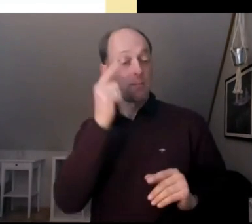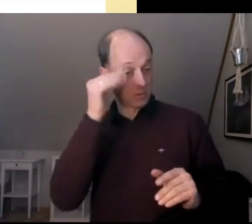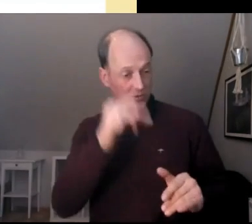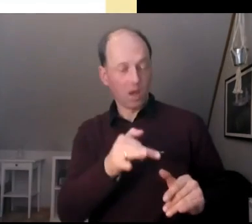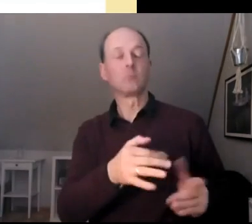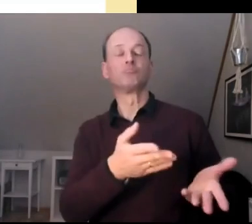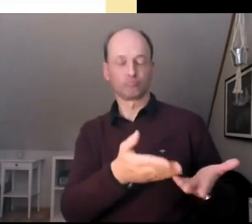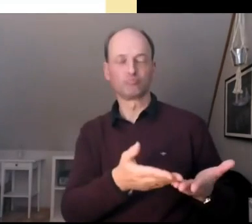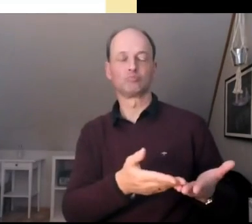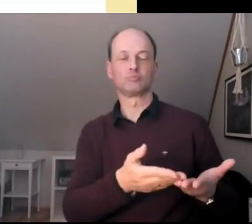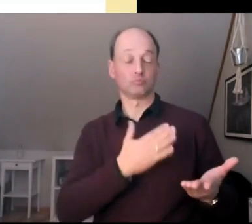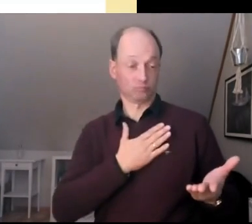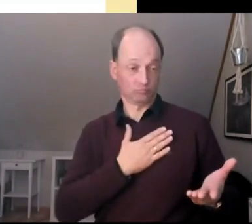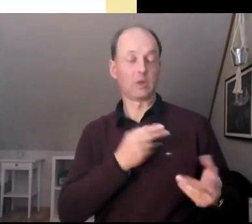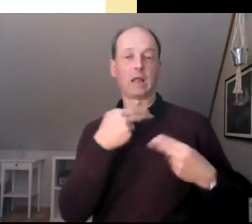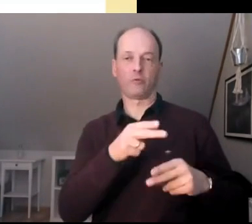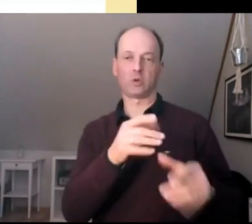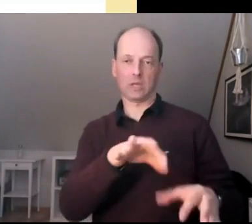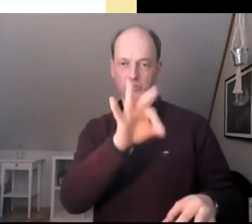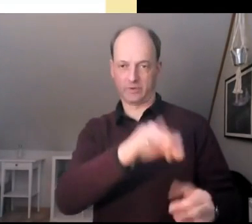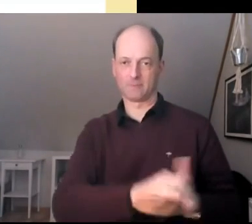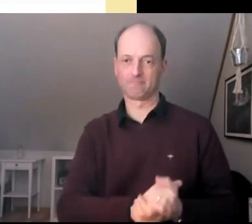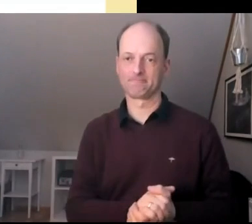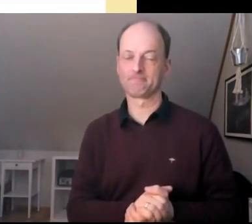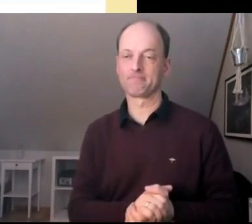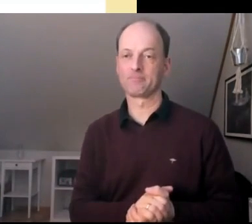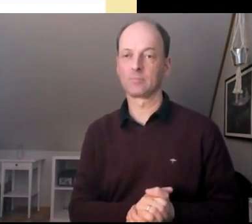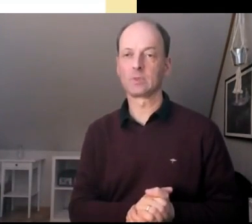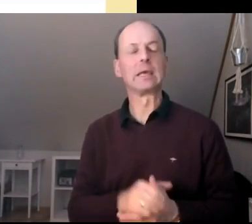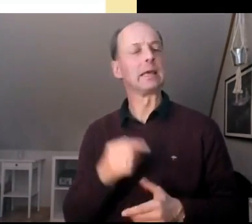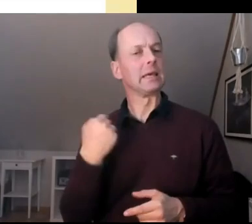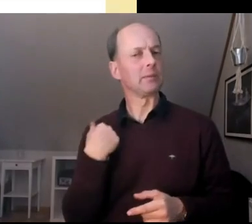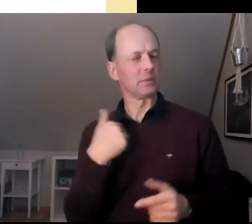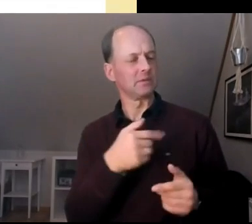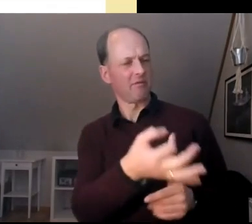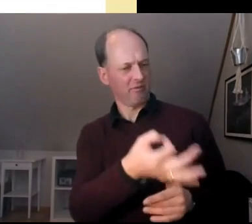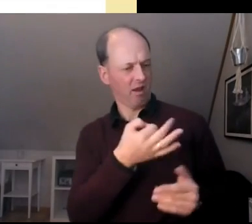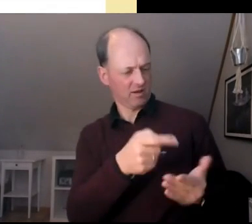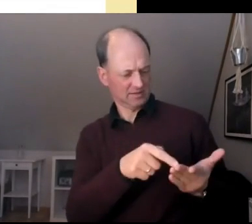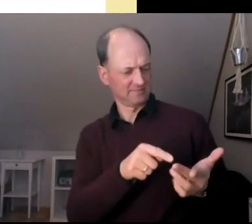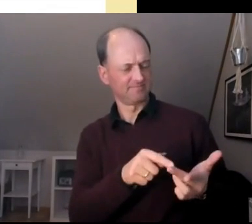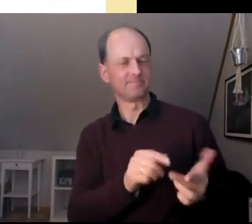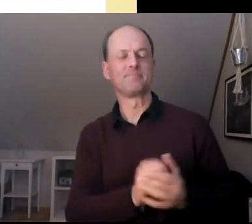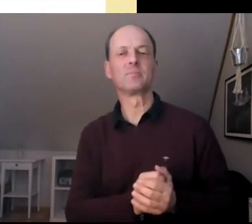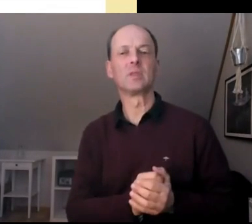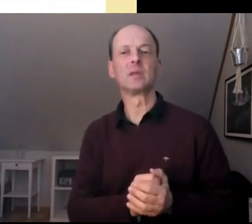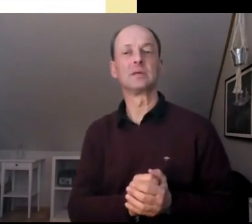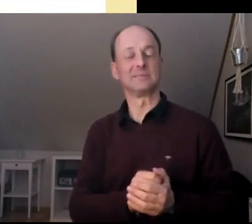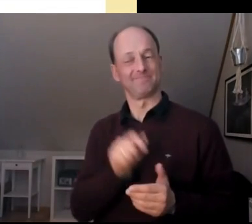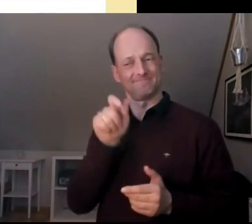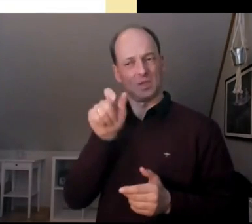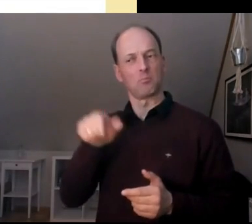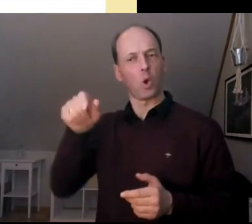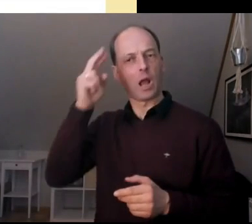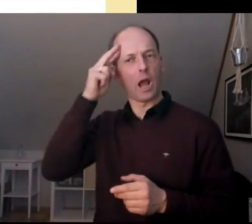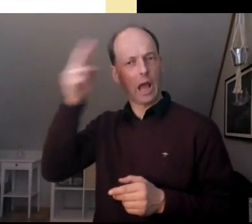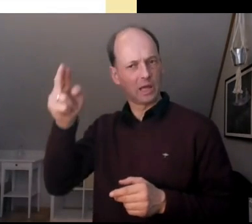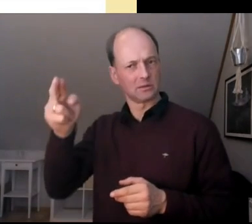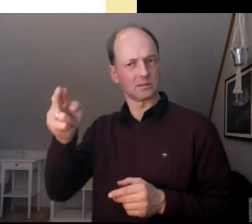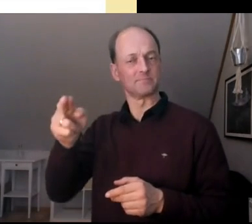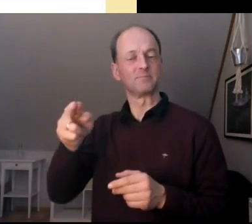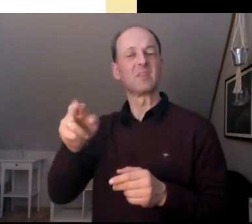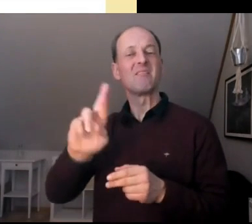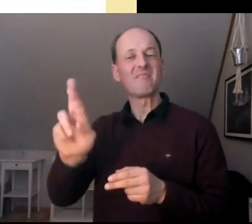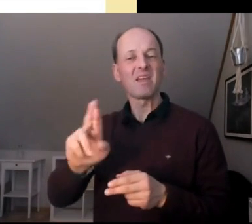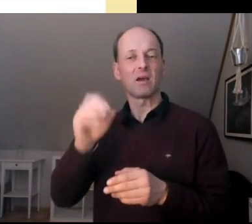Genau, ich würde nochmal gerne auf die Frage eingehen, die gestellt wurde, wie werden denn die Menschen ausgewählt? Und zwar